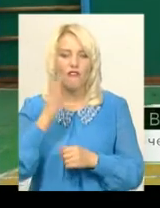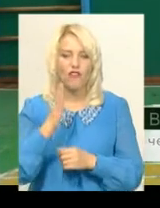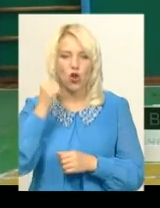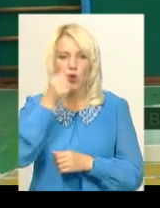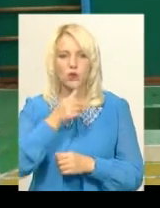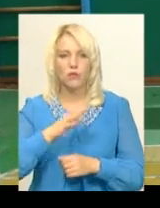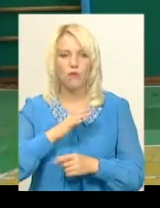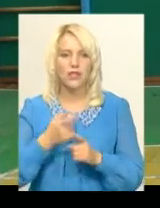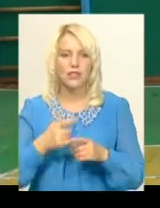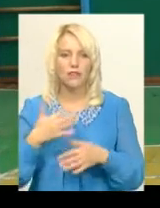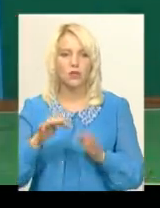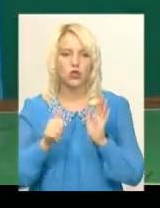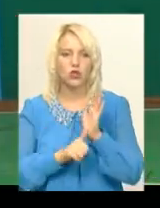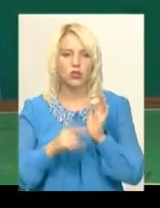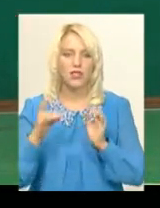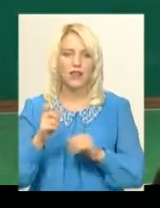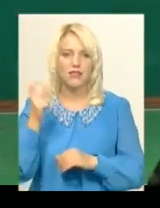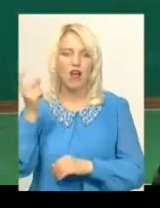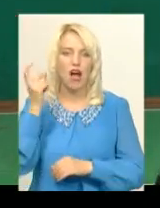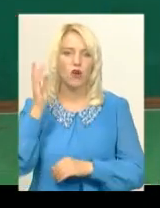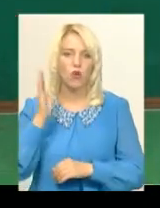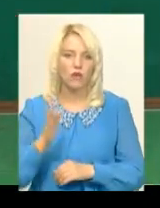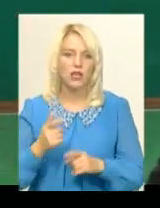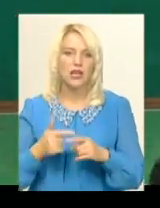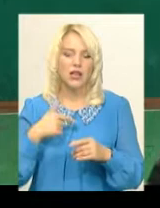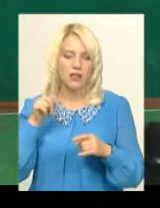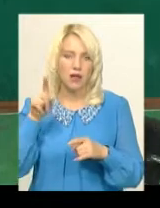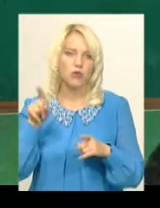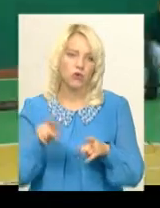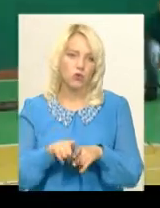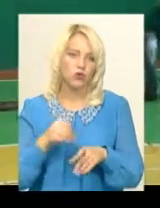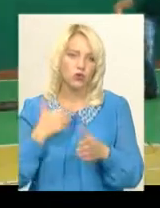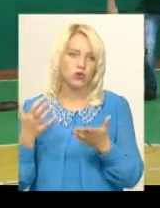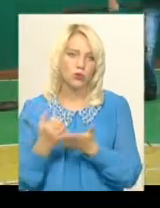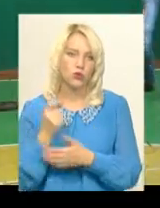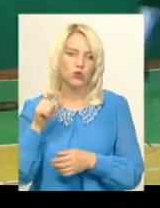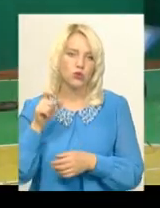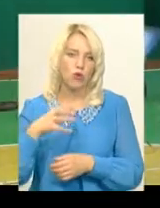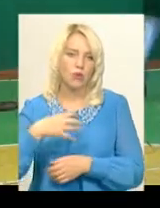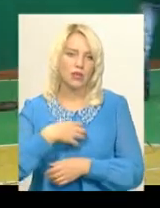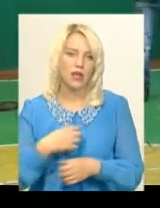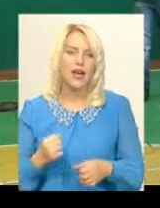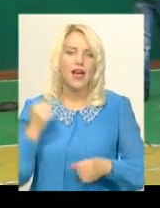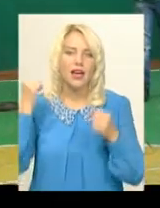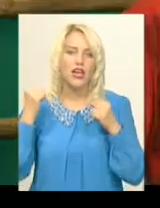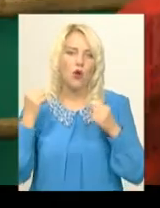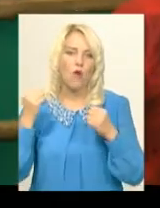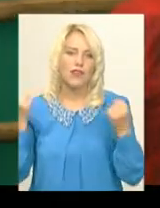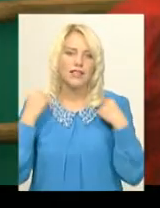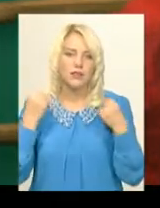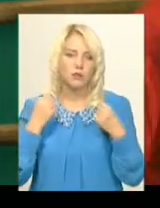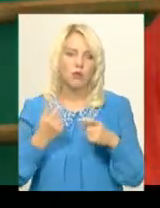мабуть, шостий раз зараз на Харків. Я там, думаю, також здобути золоту медаль. Гирьовий спорт та важка атлетика, каже, 69